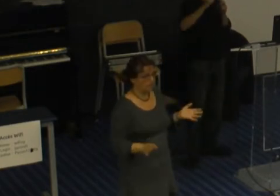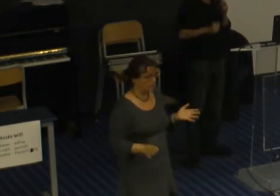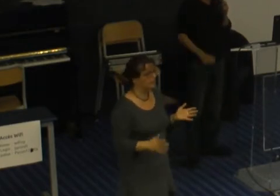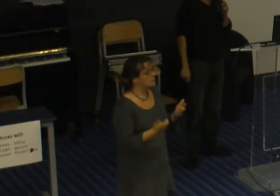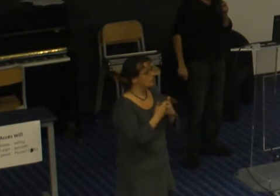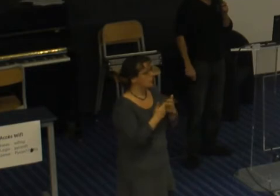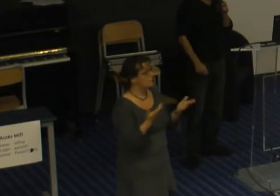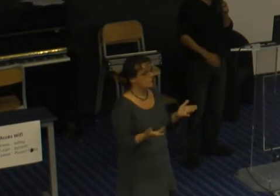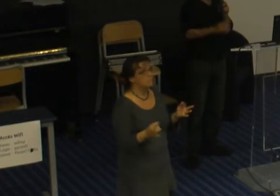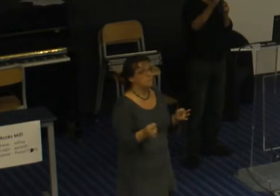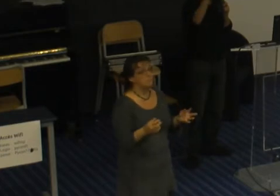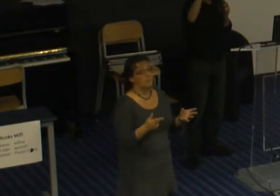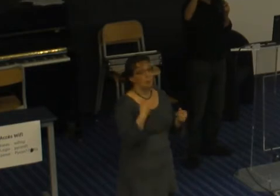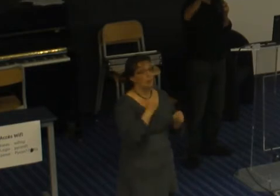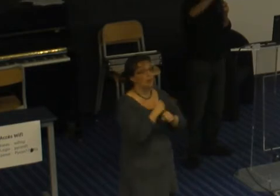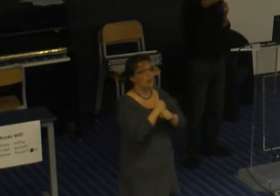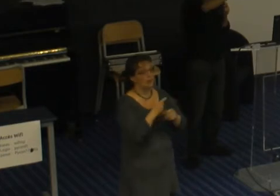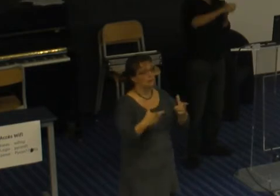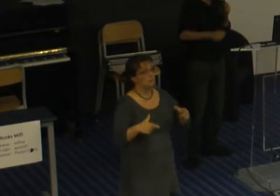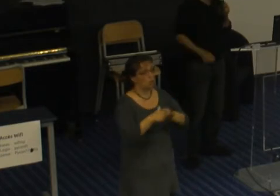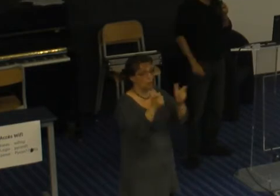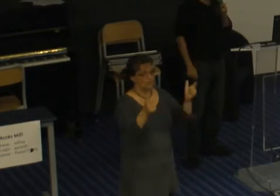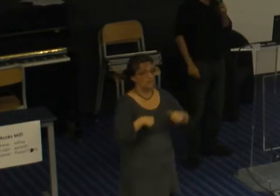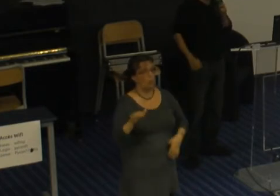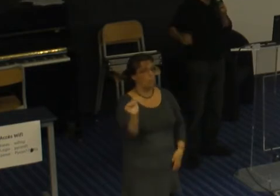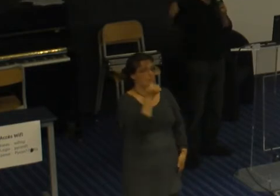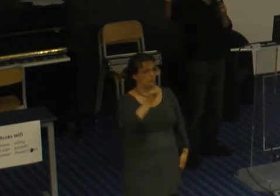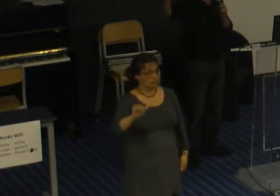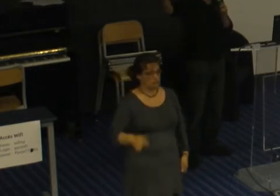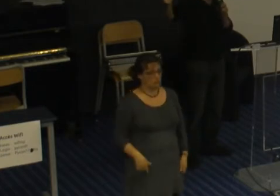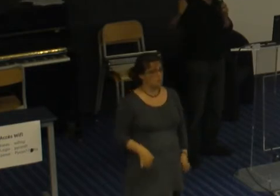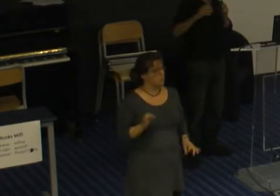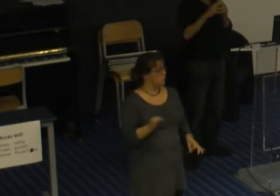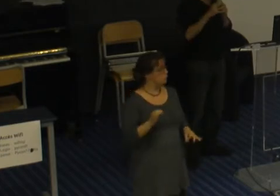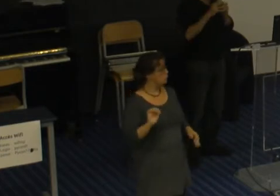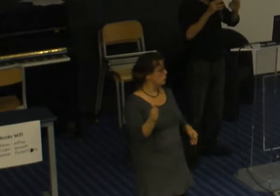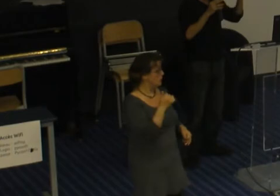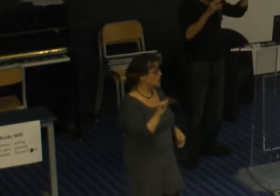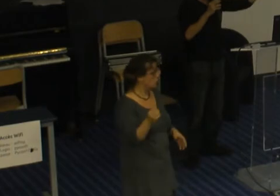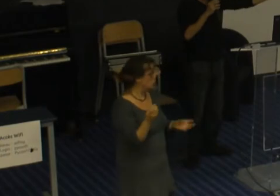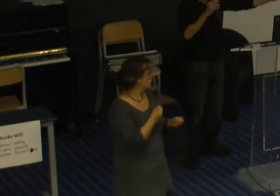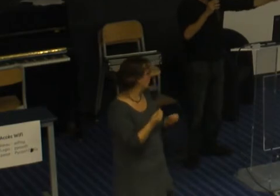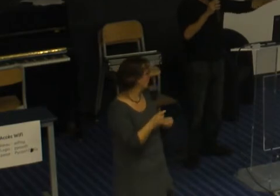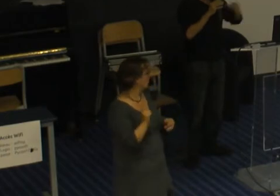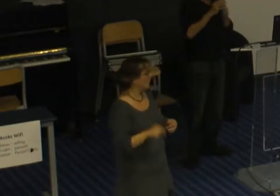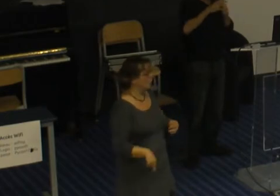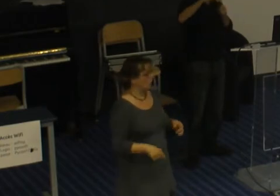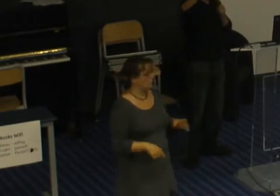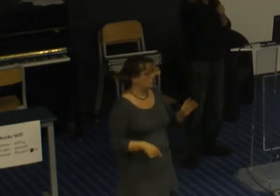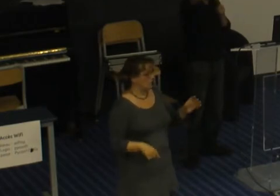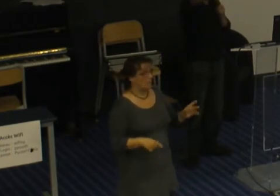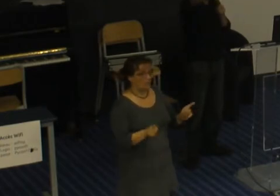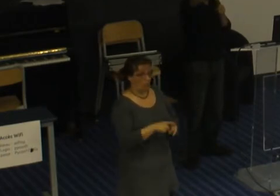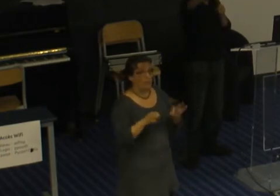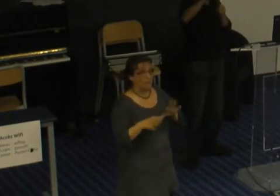il y avait une badgeuse. Donc il fallait badger puis ouvrir la porte. La badgeuse nécessitait que je badge du bras gauche et que j'ouvre